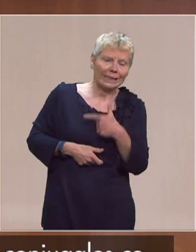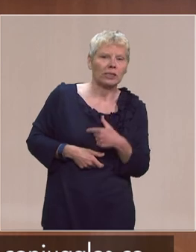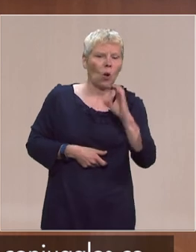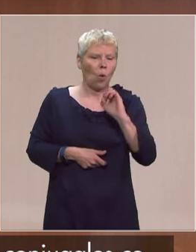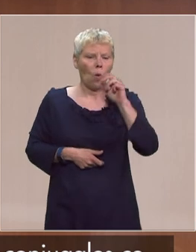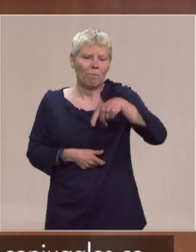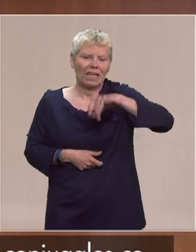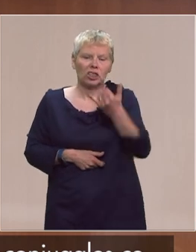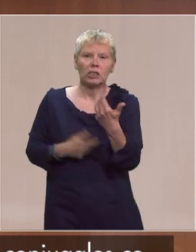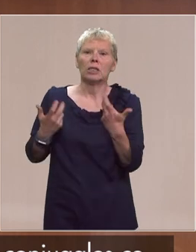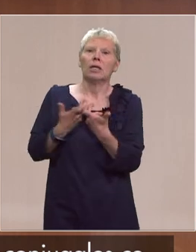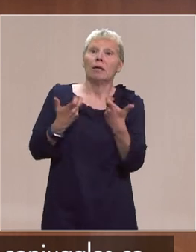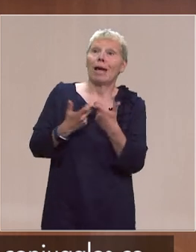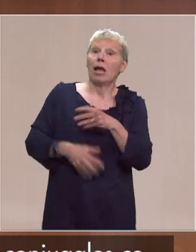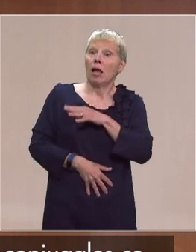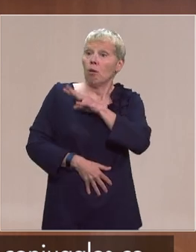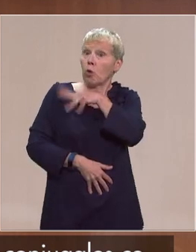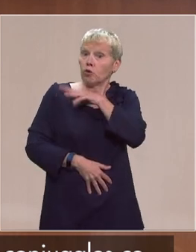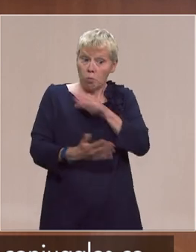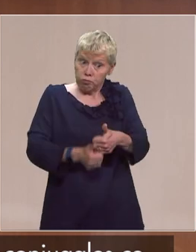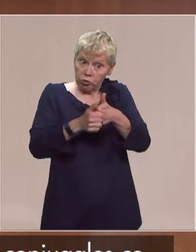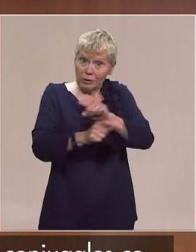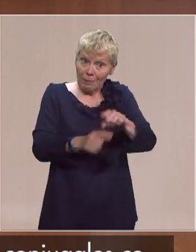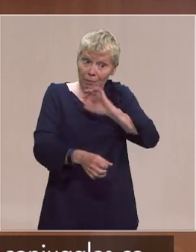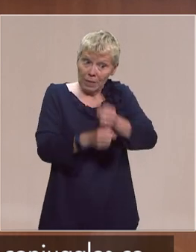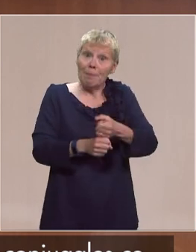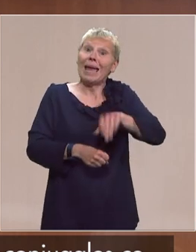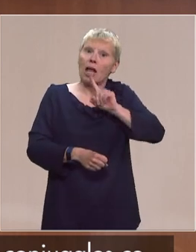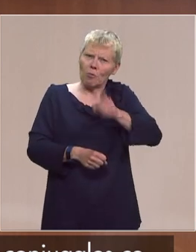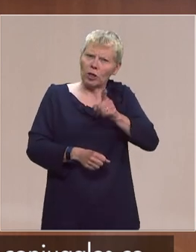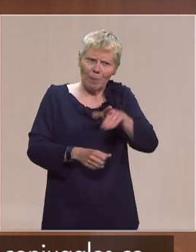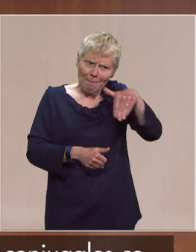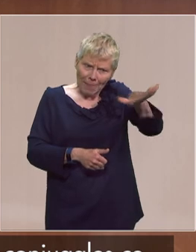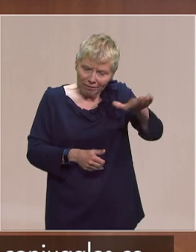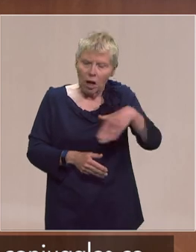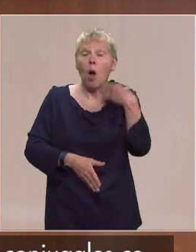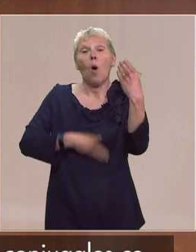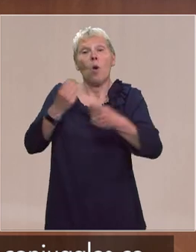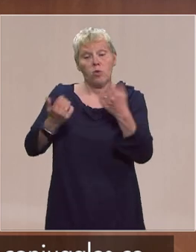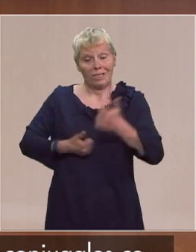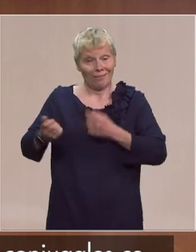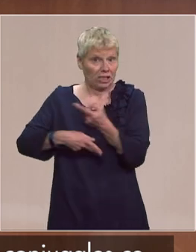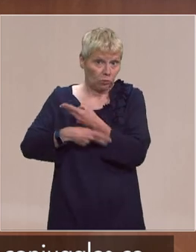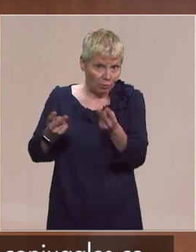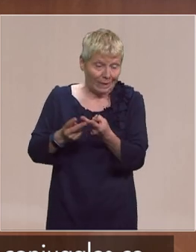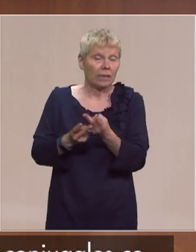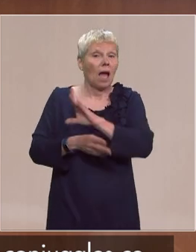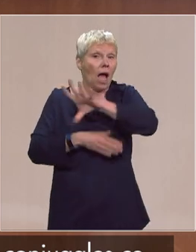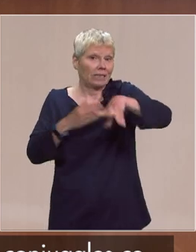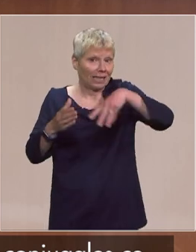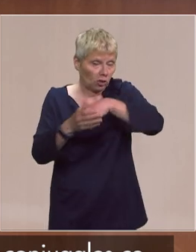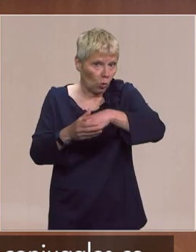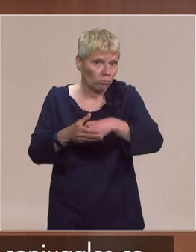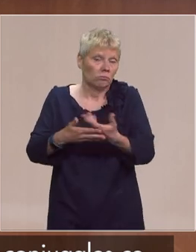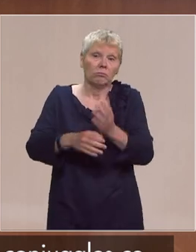si par exemple les procureurs ne poursuivent pas au pénal mais ont ordonné une mesure d'éviction soit par les services publics d'insertion et de probation les services